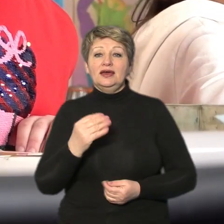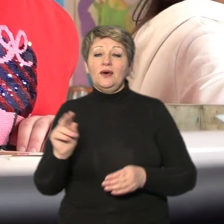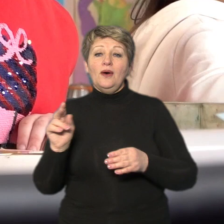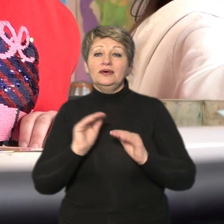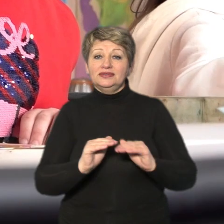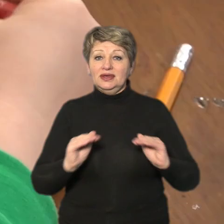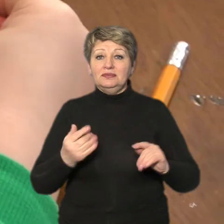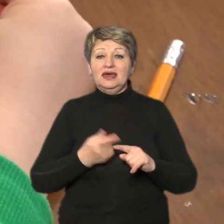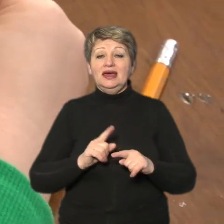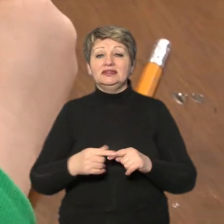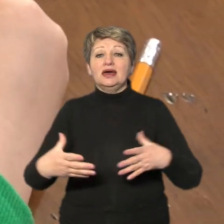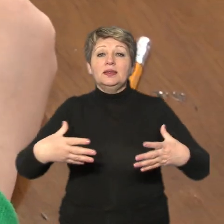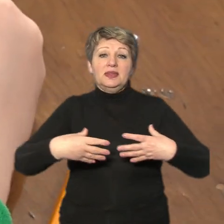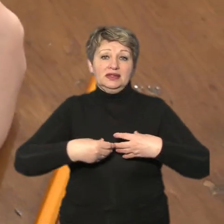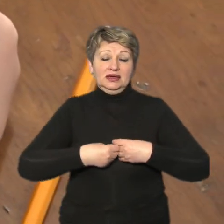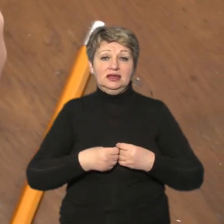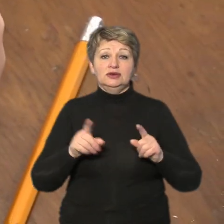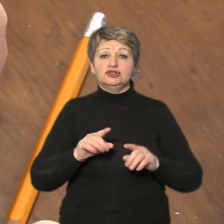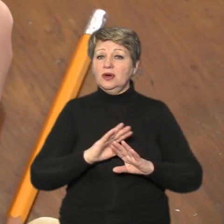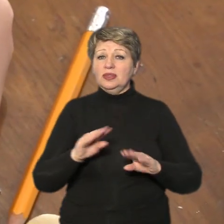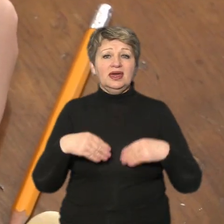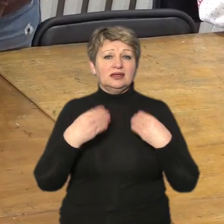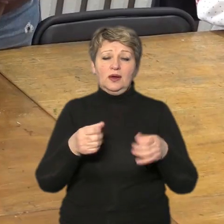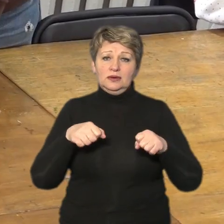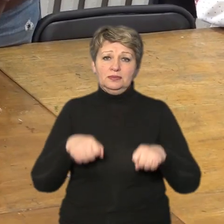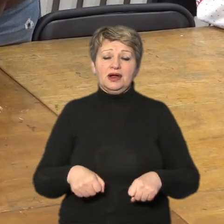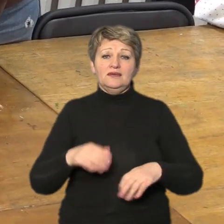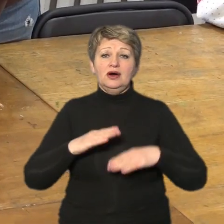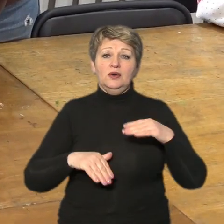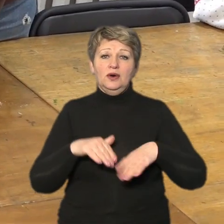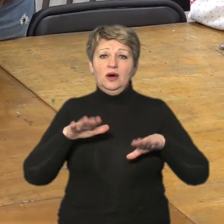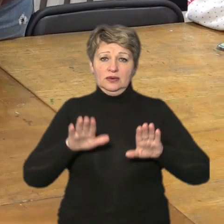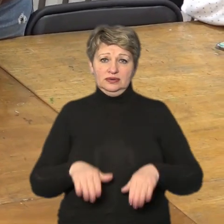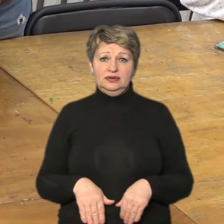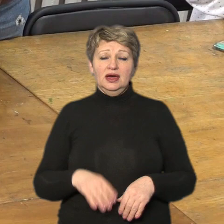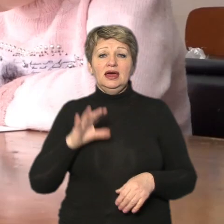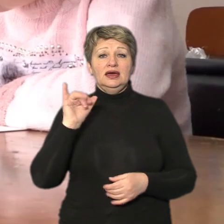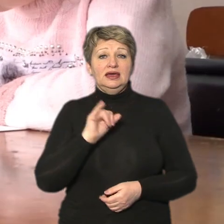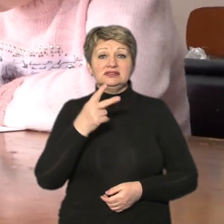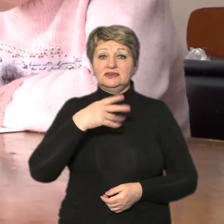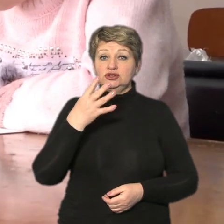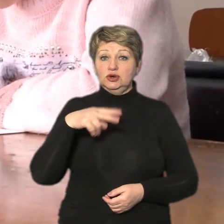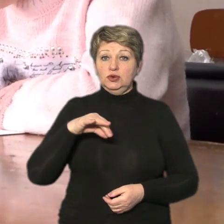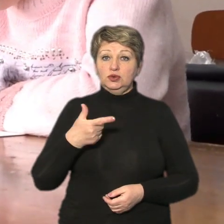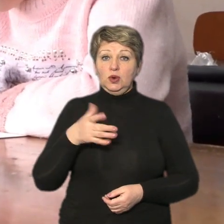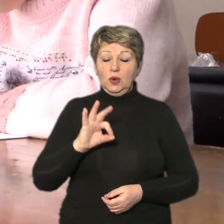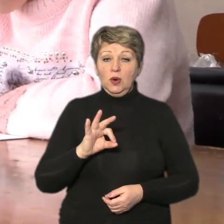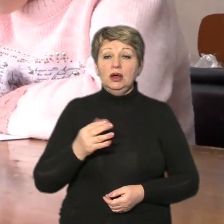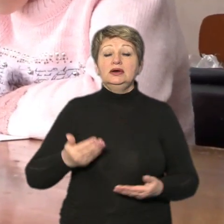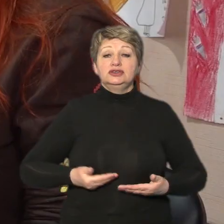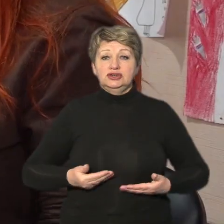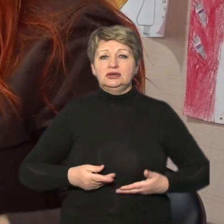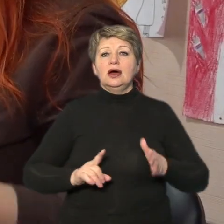тих джерел натхнення яке не дає права опускати руки і від 24 лютого говорить художниця життя набрало нових